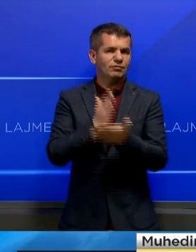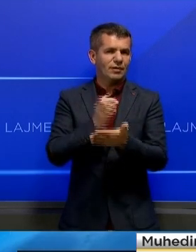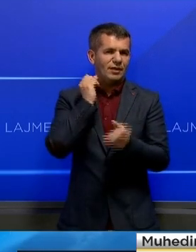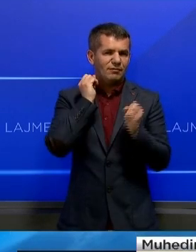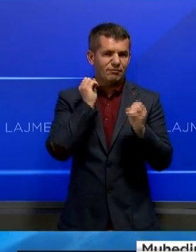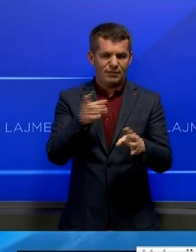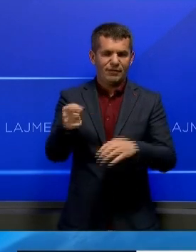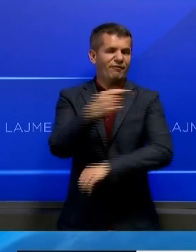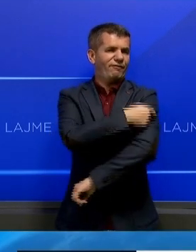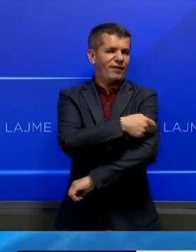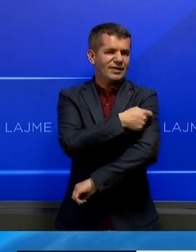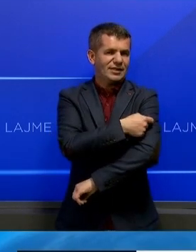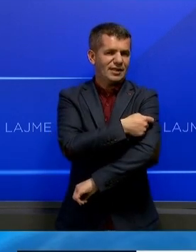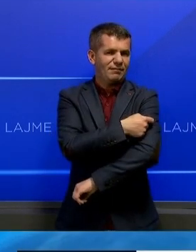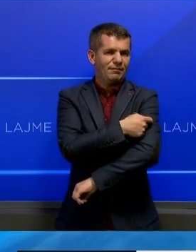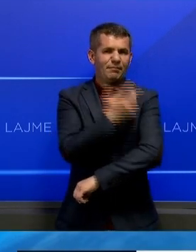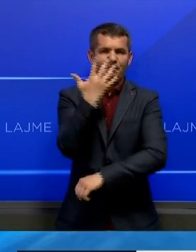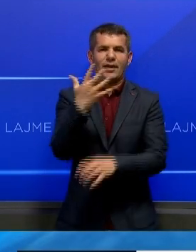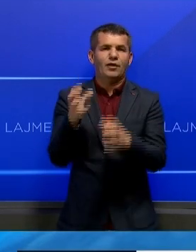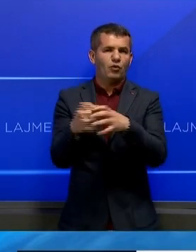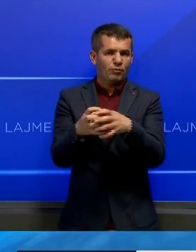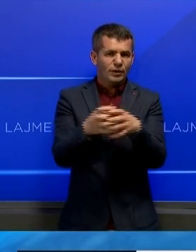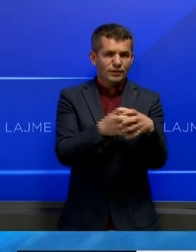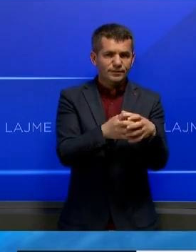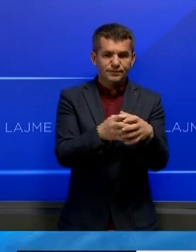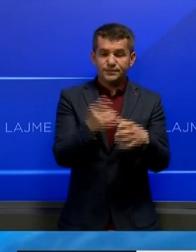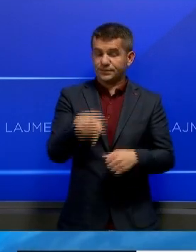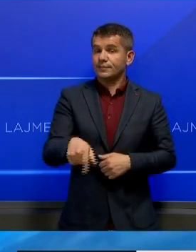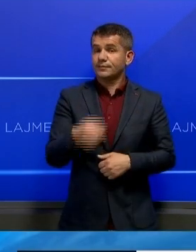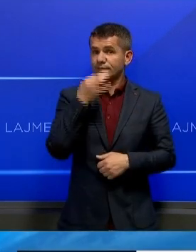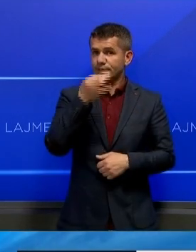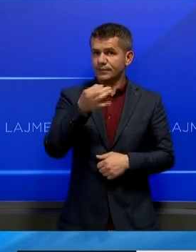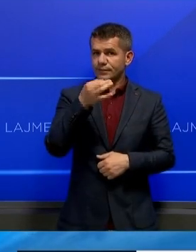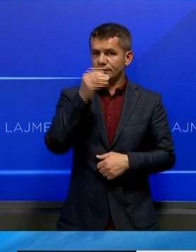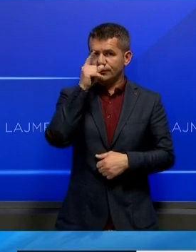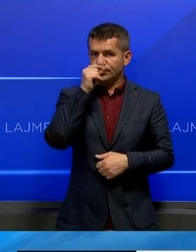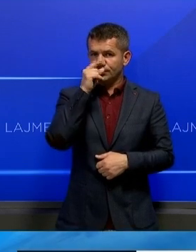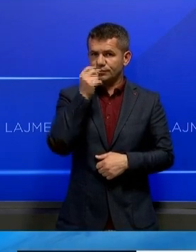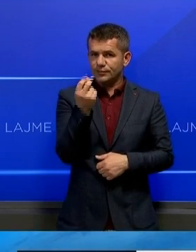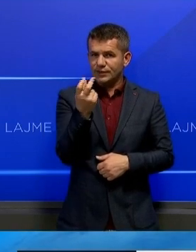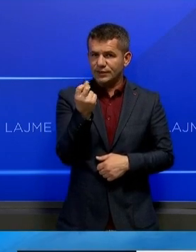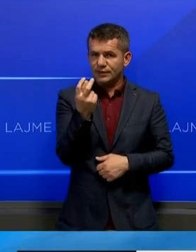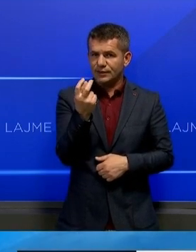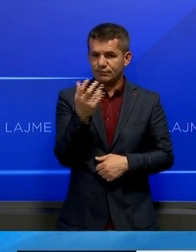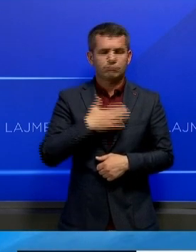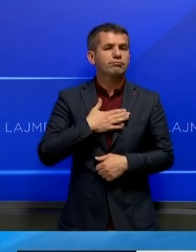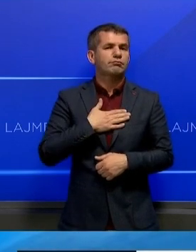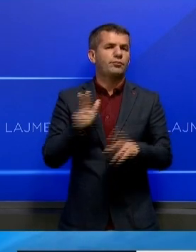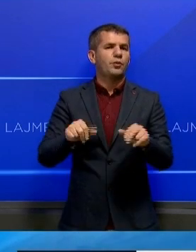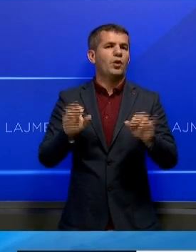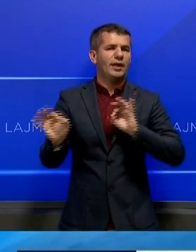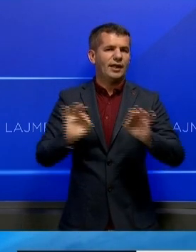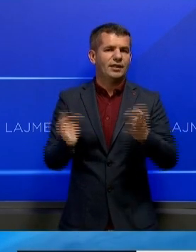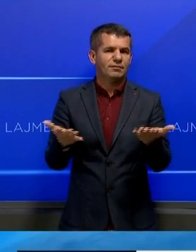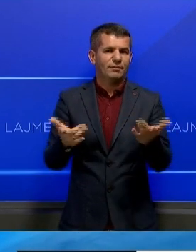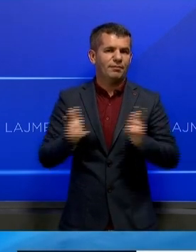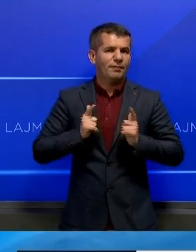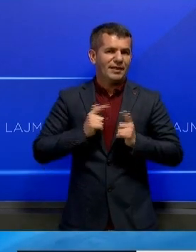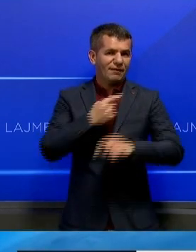në qytetarëve. Nëse pytët Komuna Prishtinës për vaksinim masiv, në jemi plësishtë të gëqë.